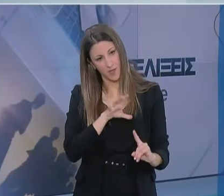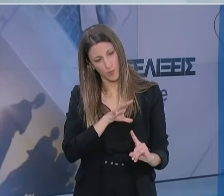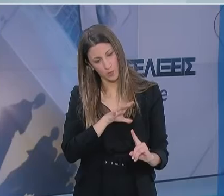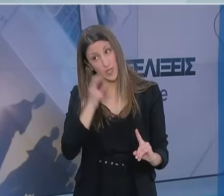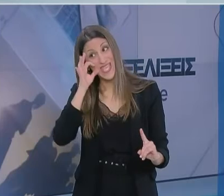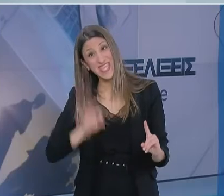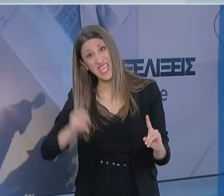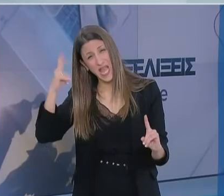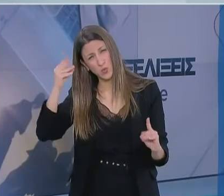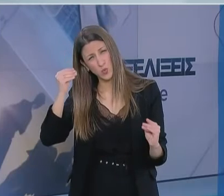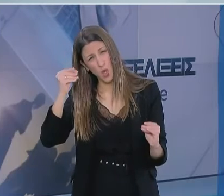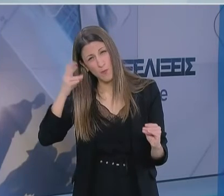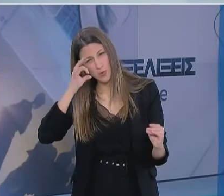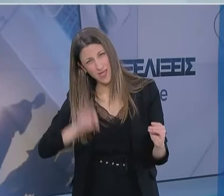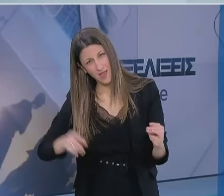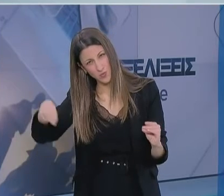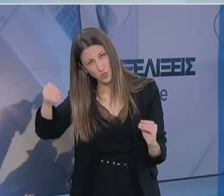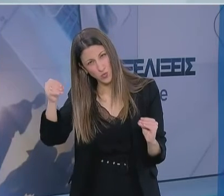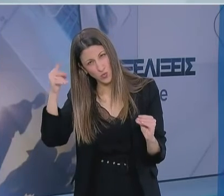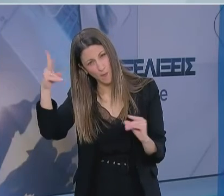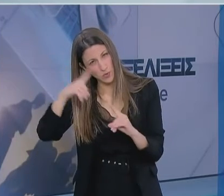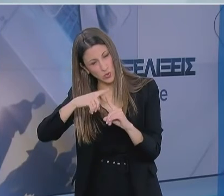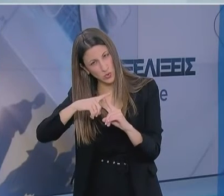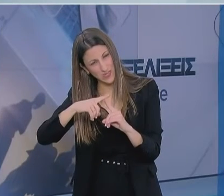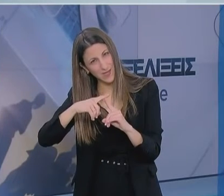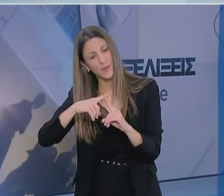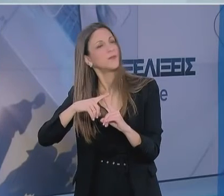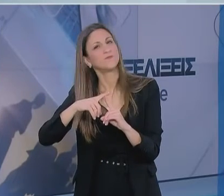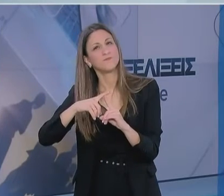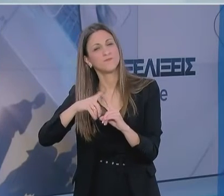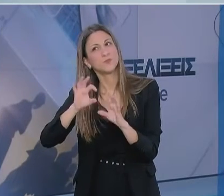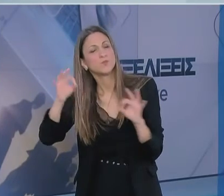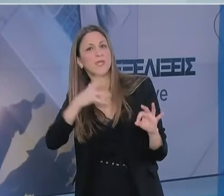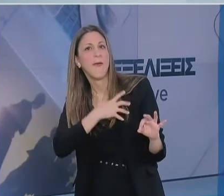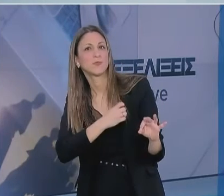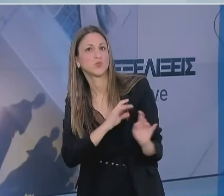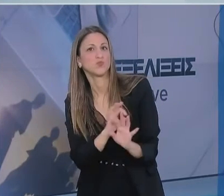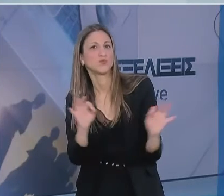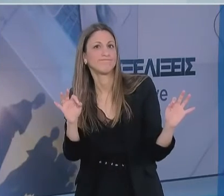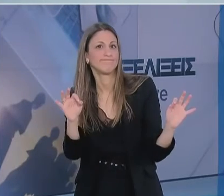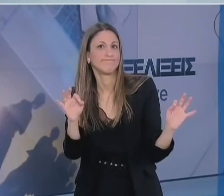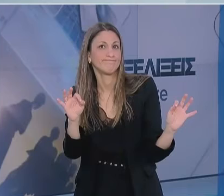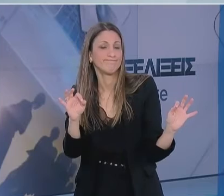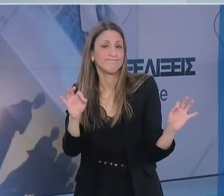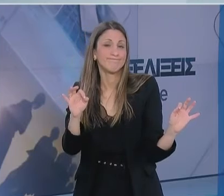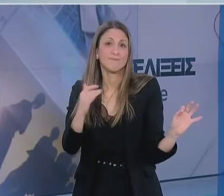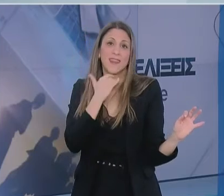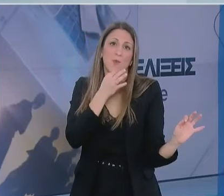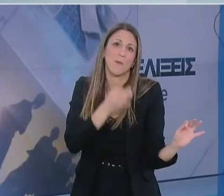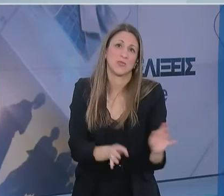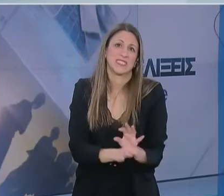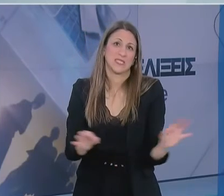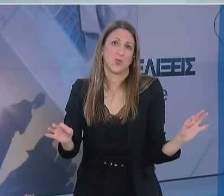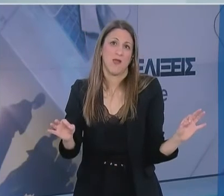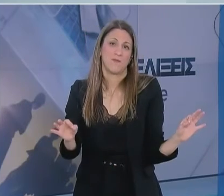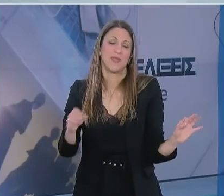Κινέζικο, σε αυτόν τον πληθυσμό που έγινε με το Κινέζικο τεστ αντισωμάτων είναι αξιόπιστο παρά μόνο ότι δείχνει